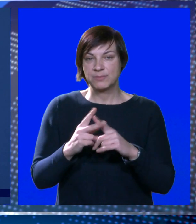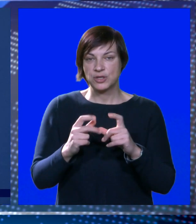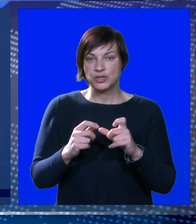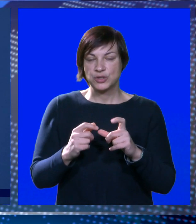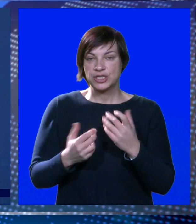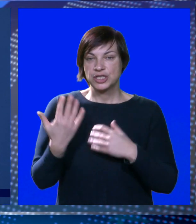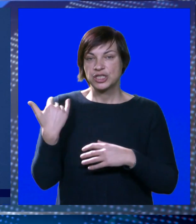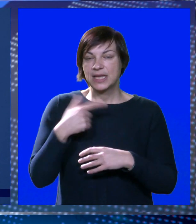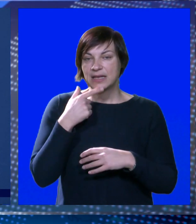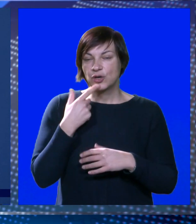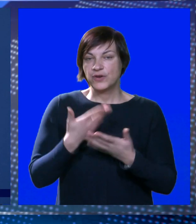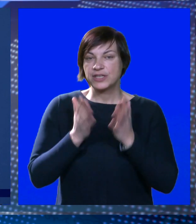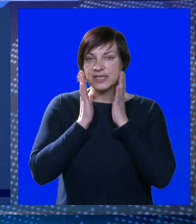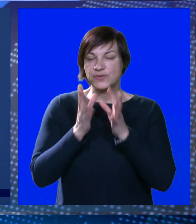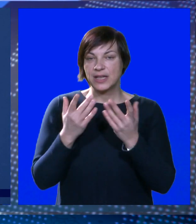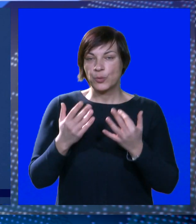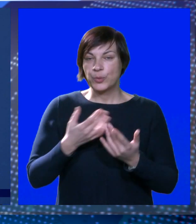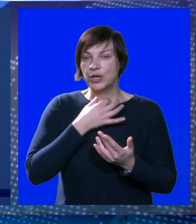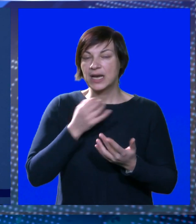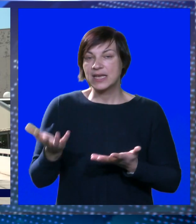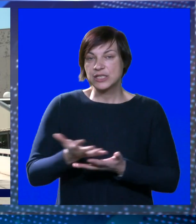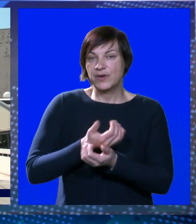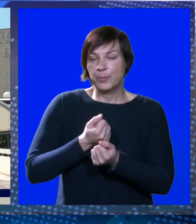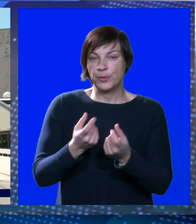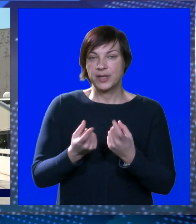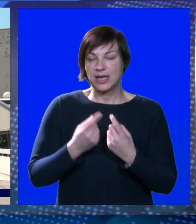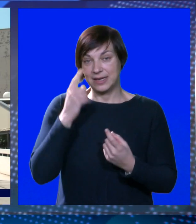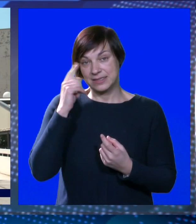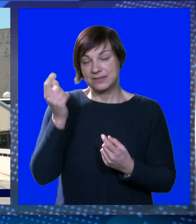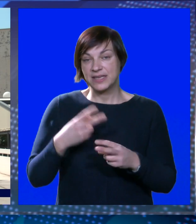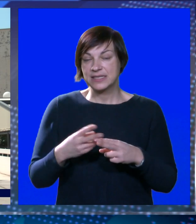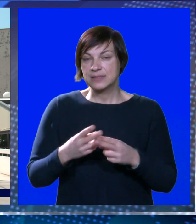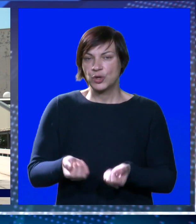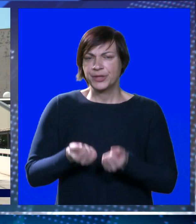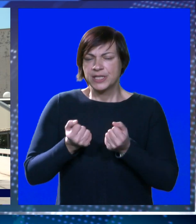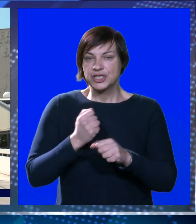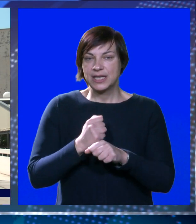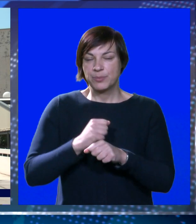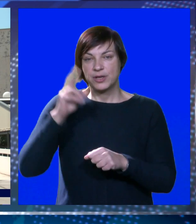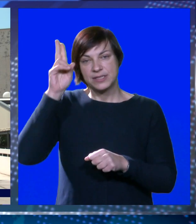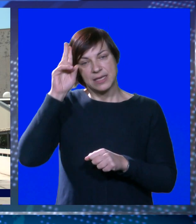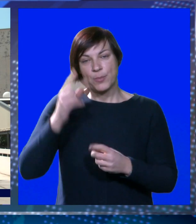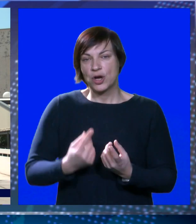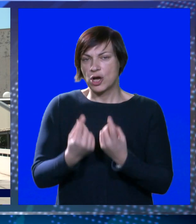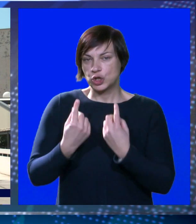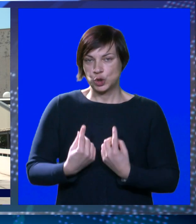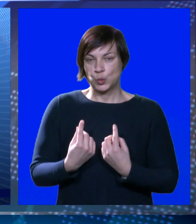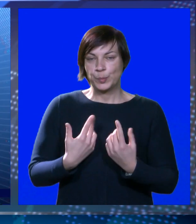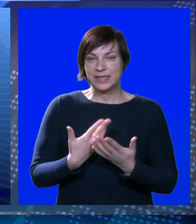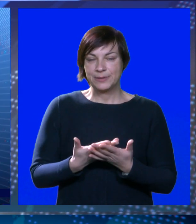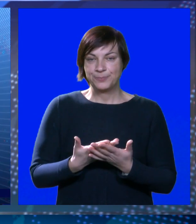Đurićić je još tada govorio kako su vjerovali u broj glasova i pobjedu, ali i kako je svjestan da bi zbog težine svog posla mogao stupiti.